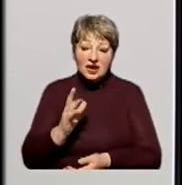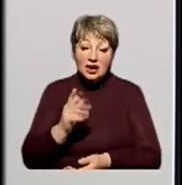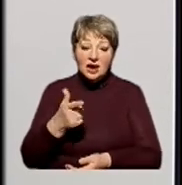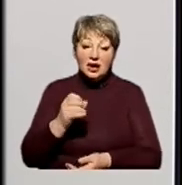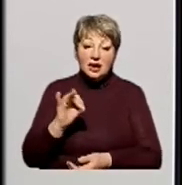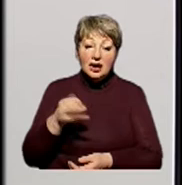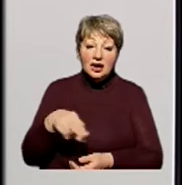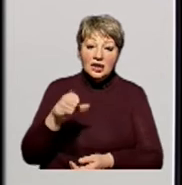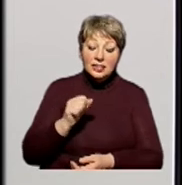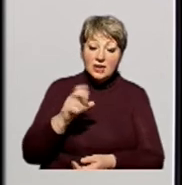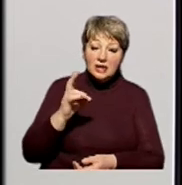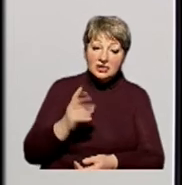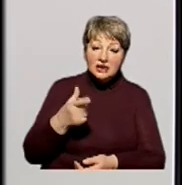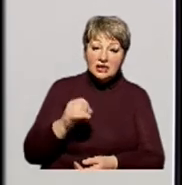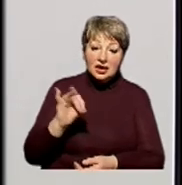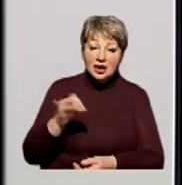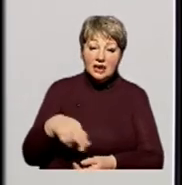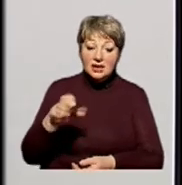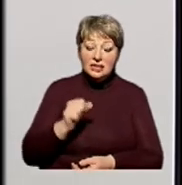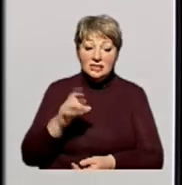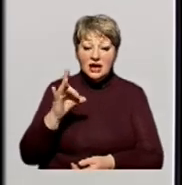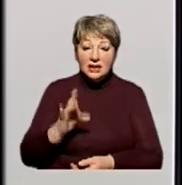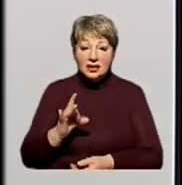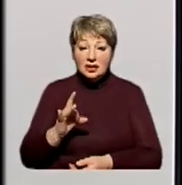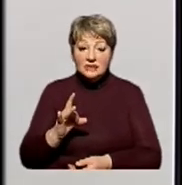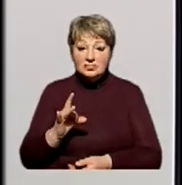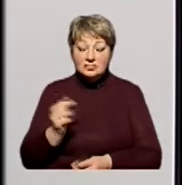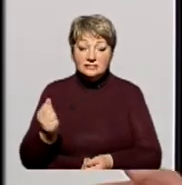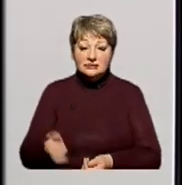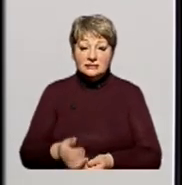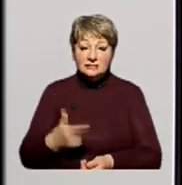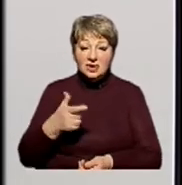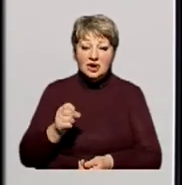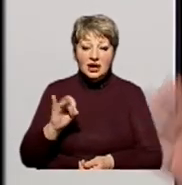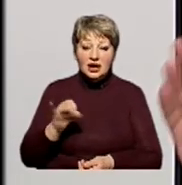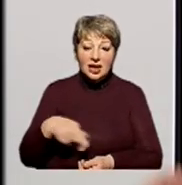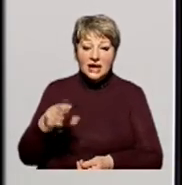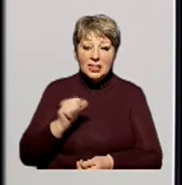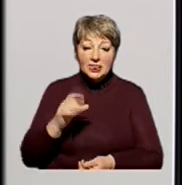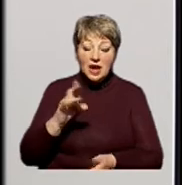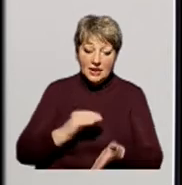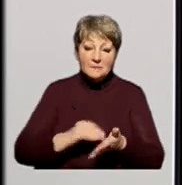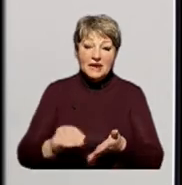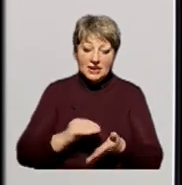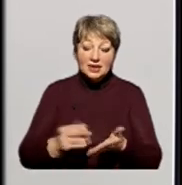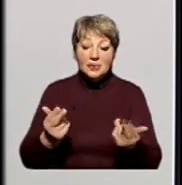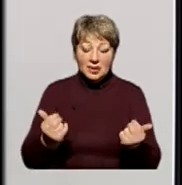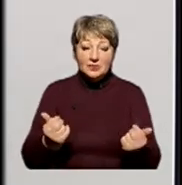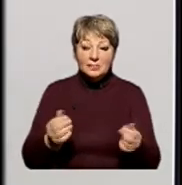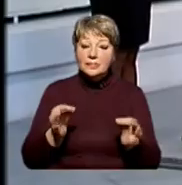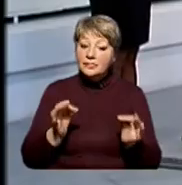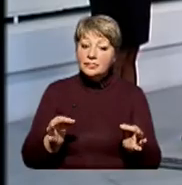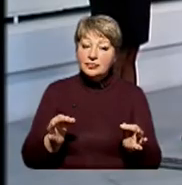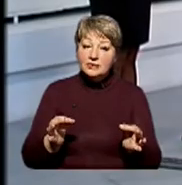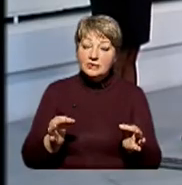Гайдар, Ганс Крістіан Андерсон чи Гайдай? Гайдар. Такий собі письменник, похований в Канаві. Правильно.